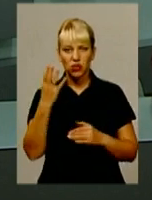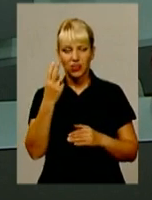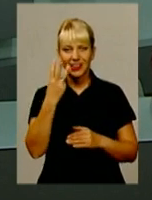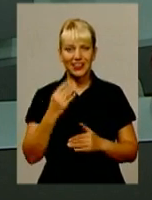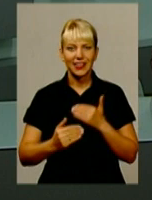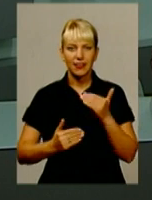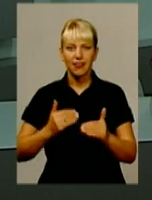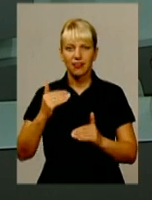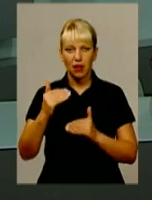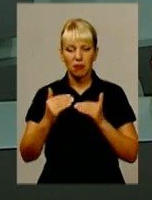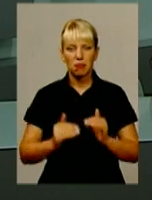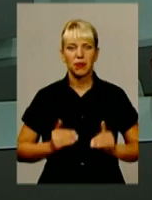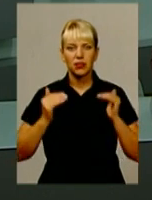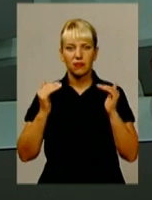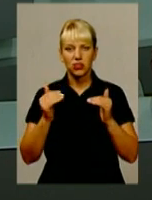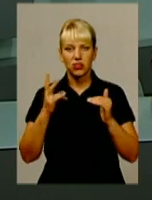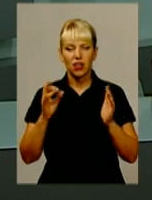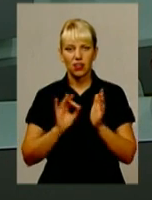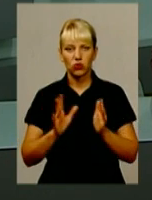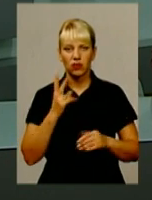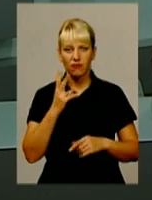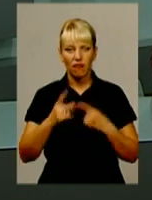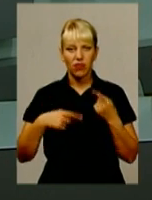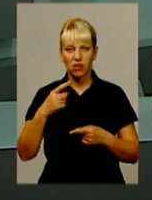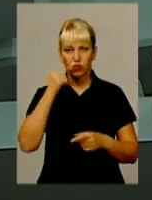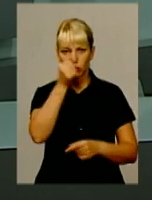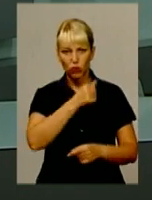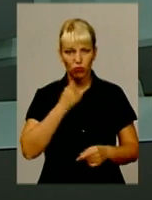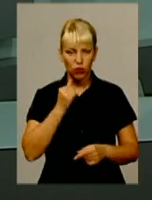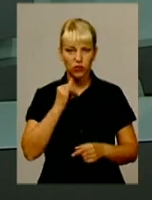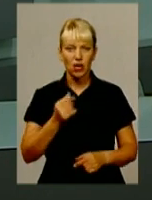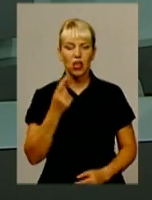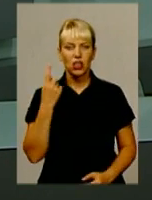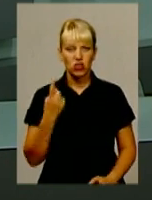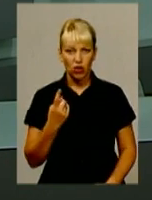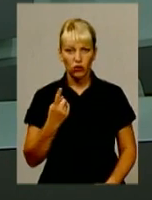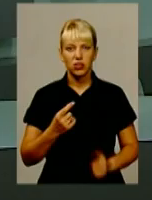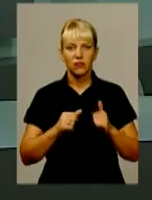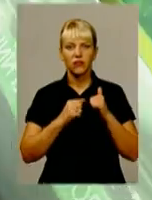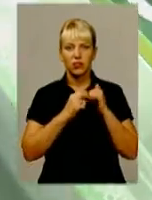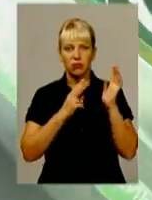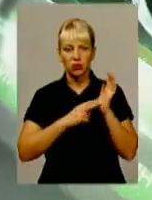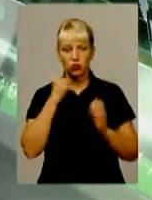етапи підвищення цін на електроенергію. Два у наступному році і один у 2017-му.